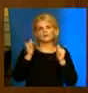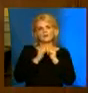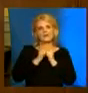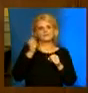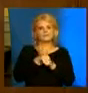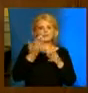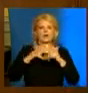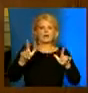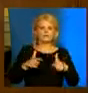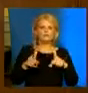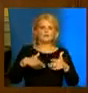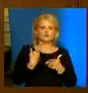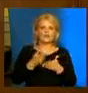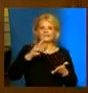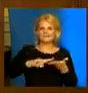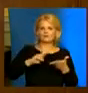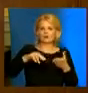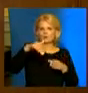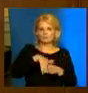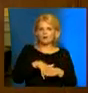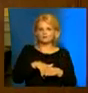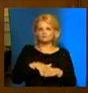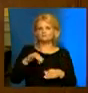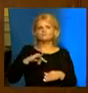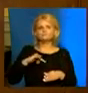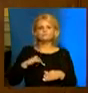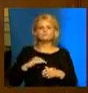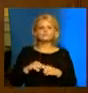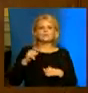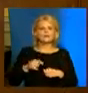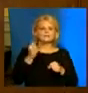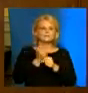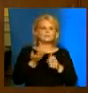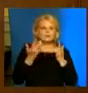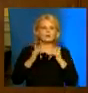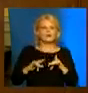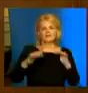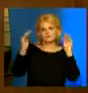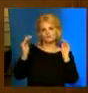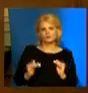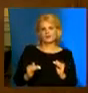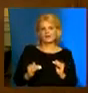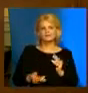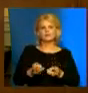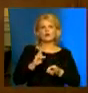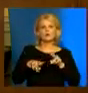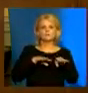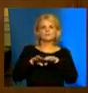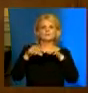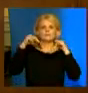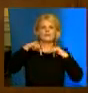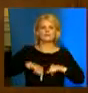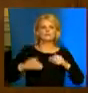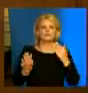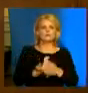ürült meg ezekben a hivatalokban. Ezek a megürült munkahelyek egyből el is apadtak abban a pillanatban, ahol a miniszterelnökségnek új vezetése lett. Tehát olyan